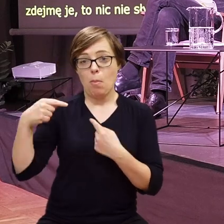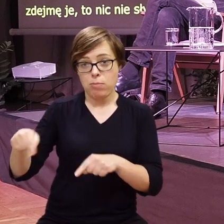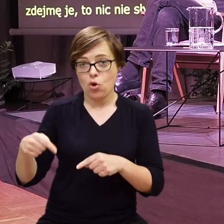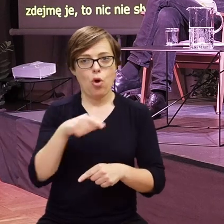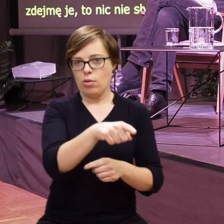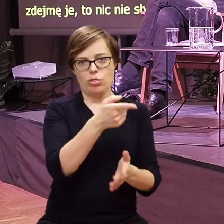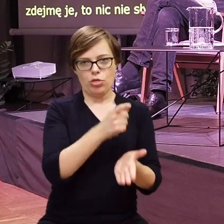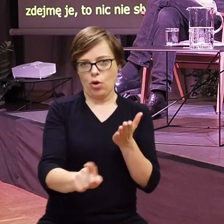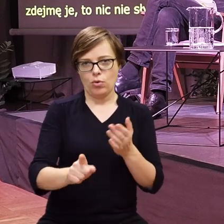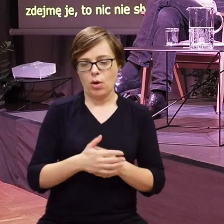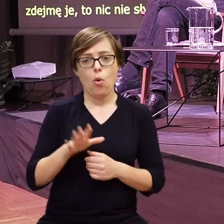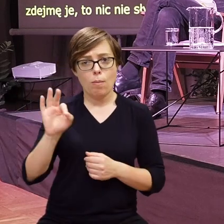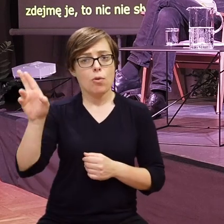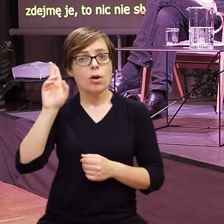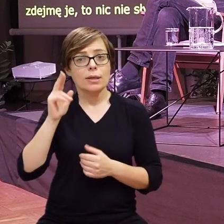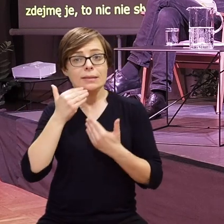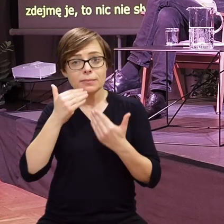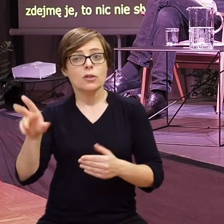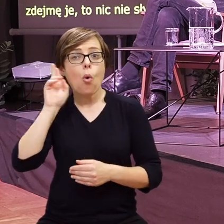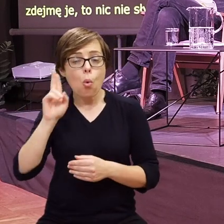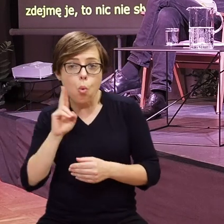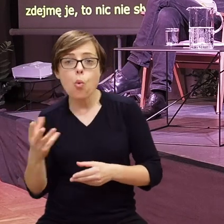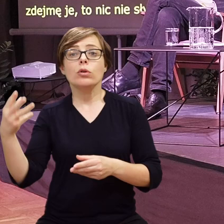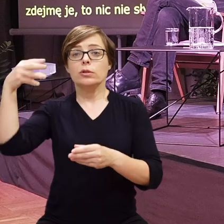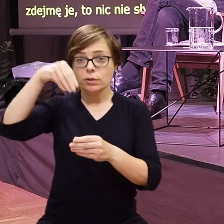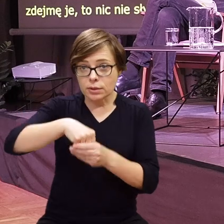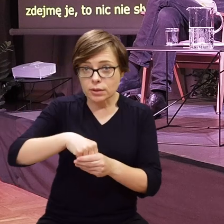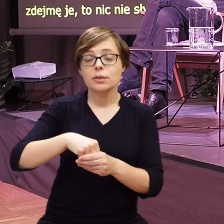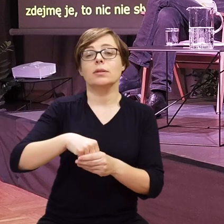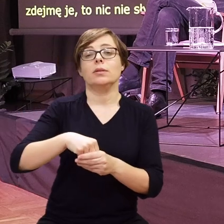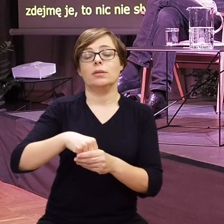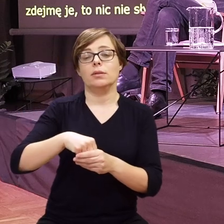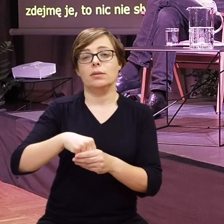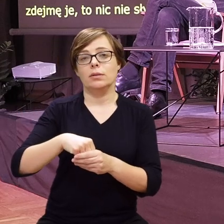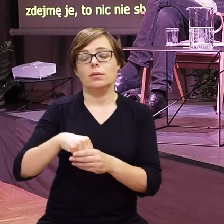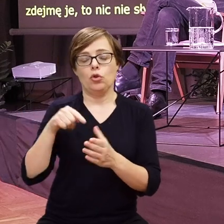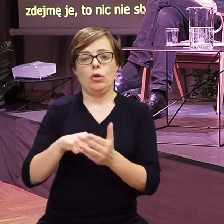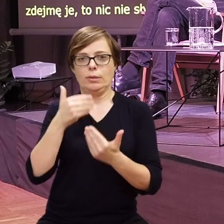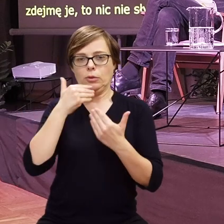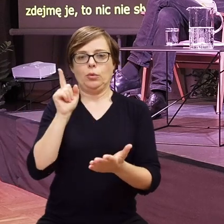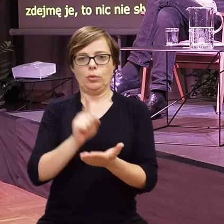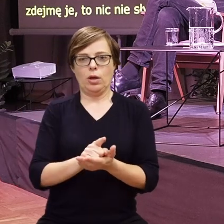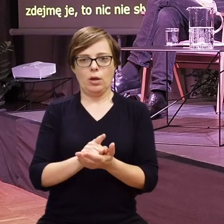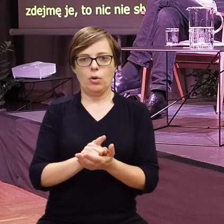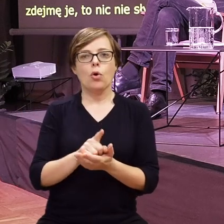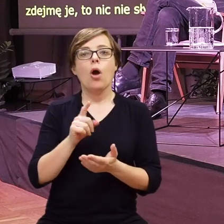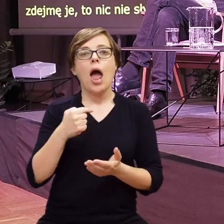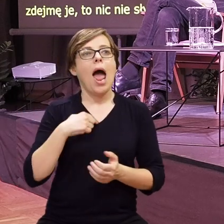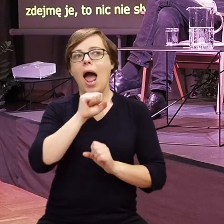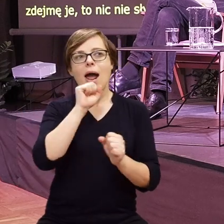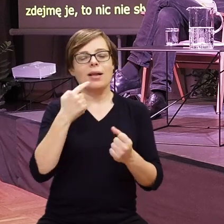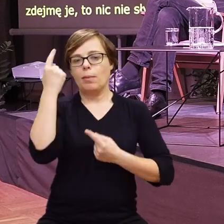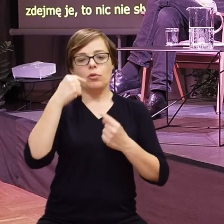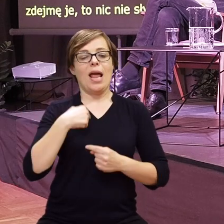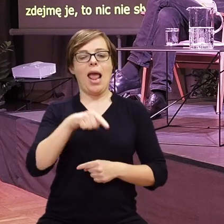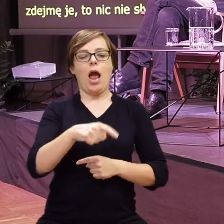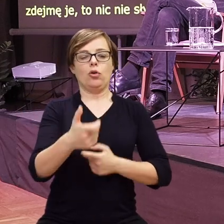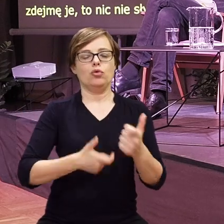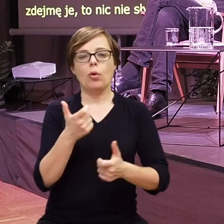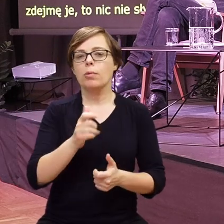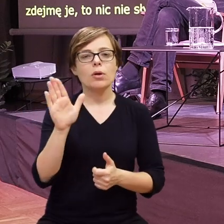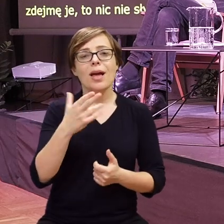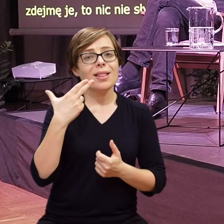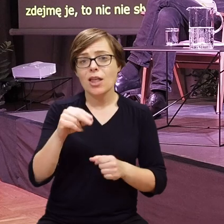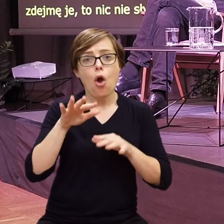książce uczestniczą, są. I w tym sensie ja nigdy tego nie traktowałam jako czegoś, co ja zrobiłam, tylko, że